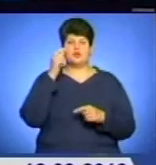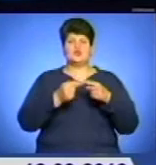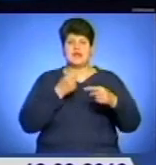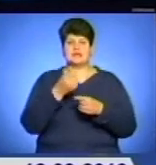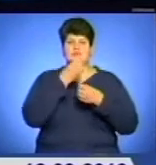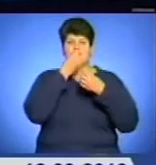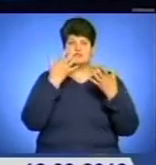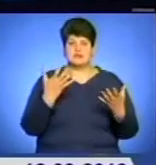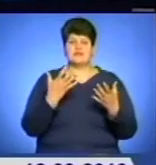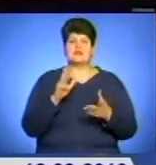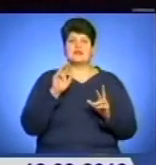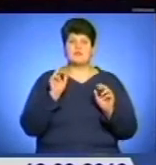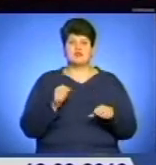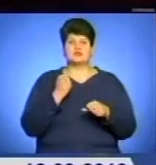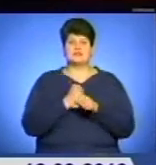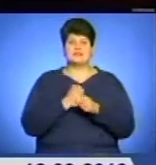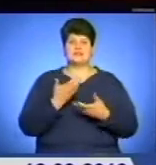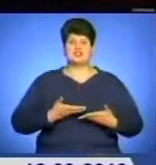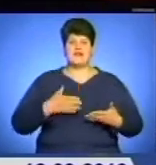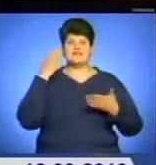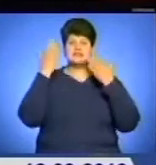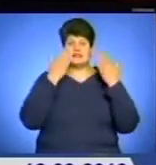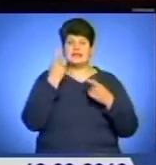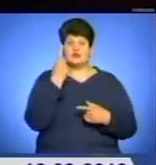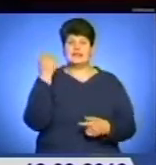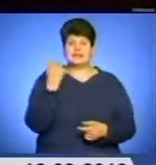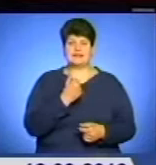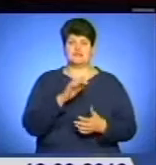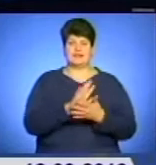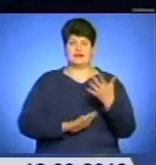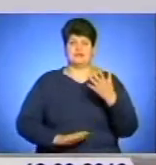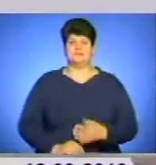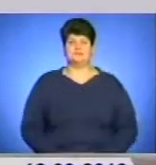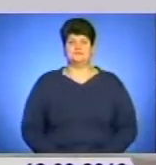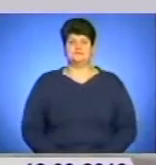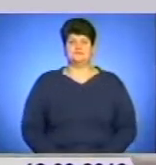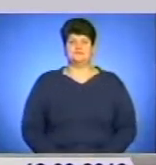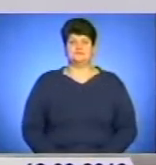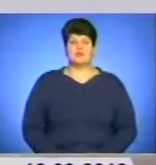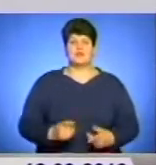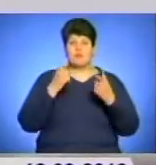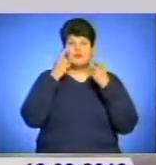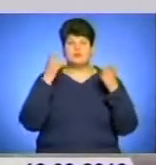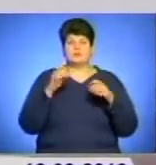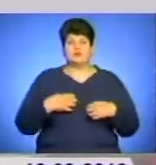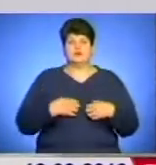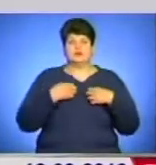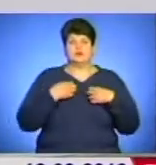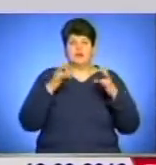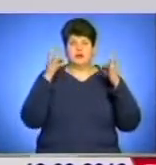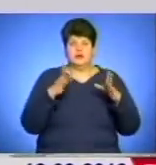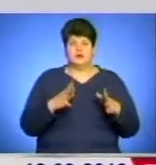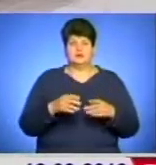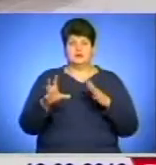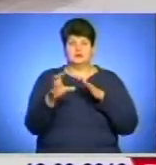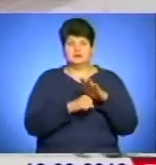Як можна зробити життя веселішим хоча б на тиждень? Далі у сюжеті. Повідомлення про жахливі аварії і злочини,